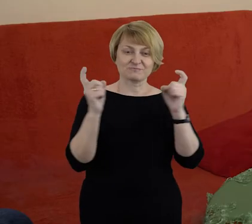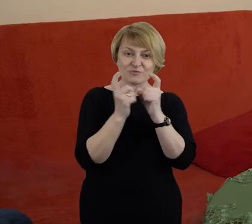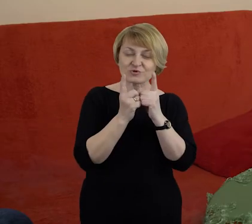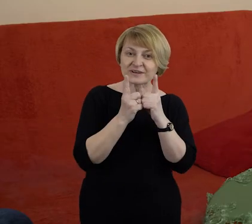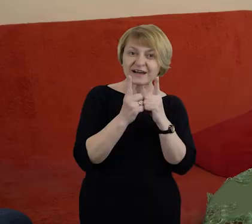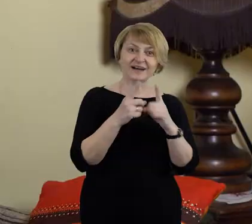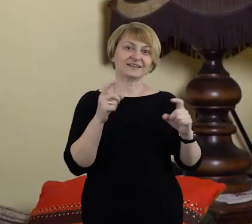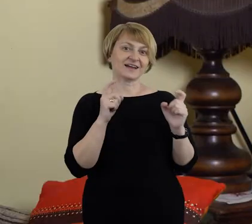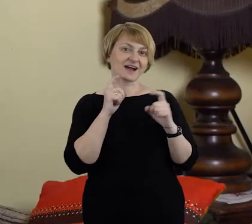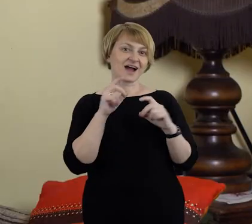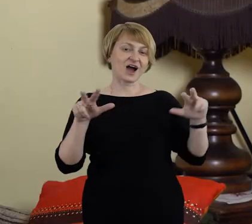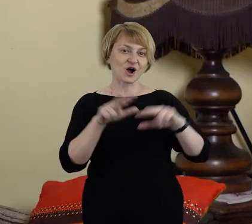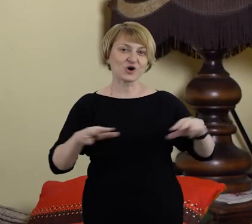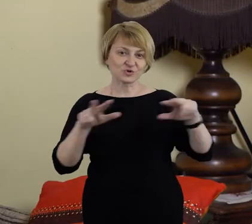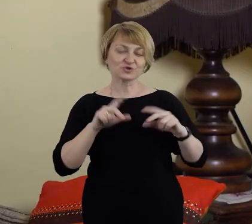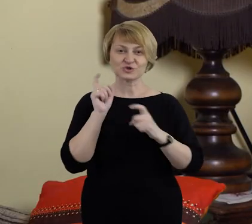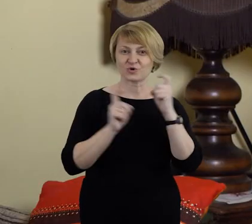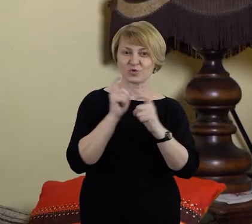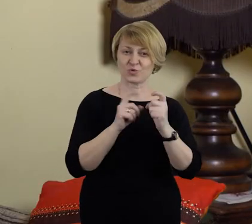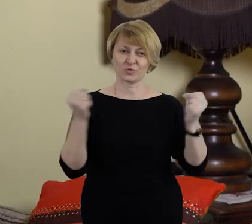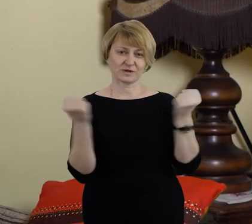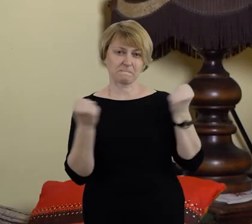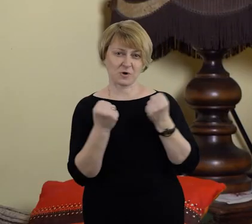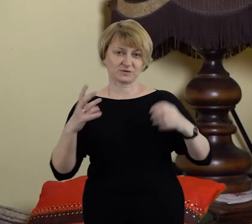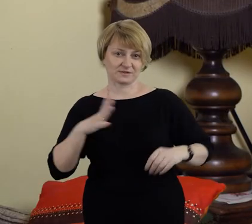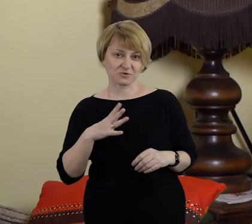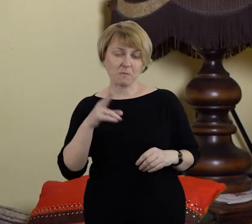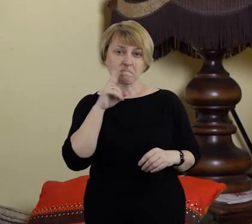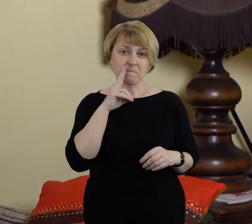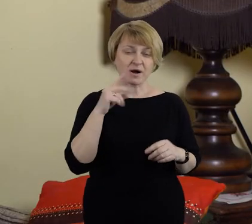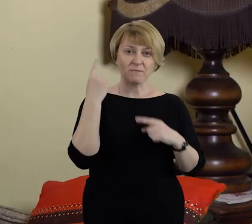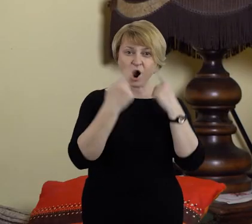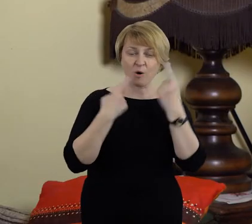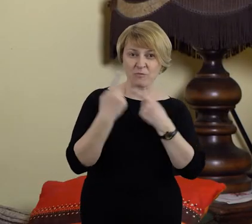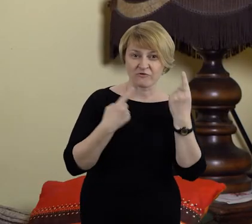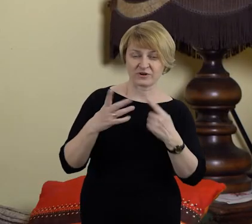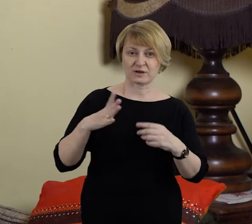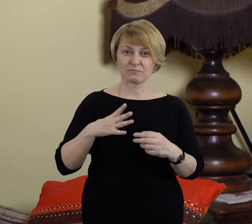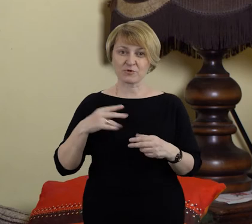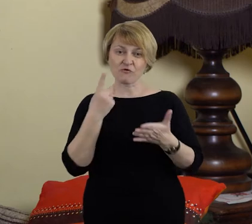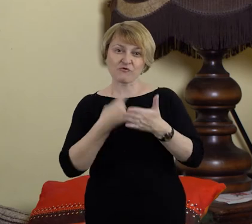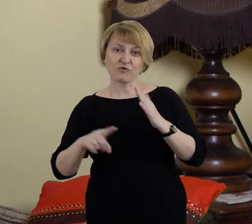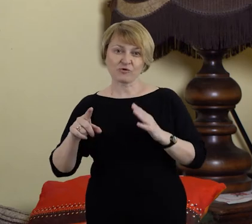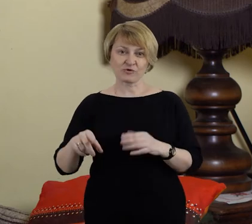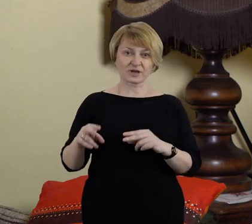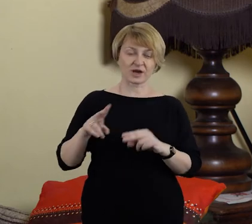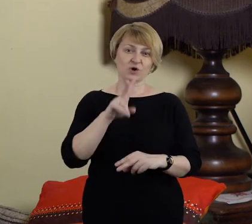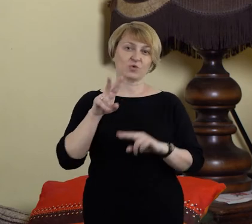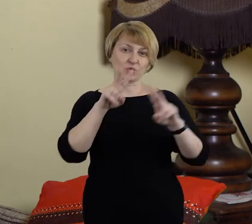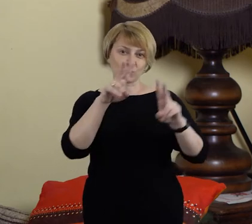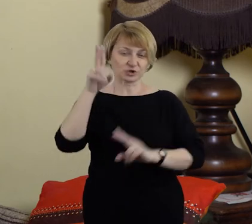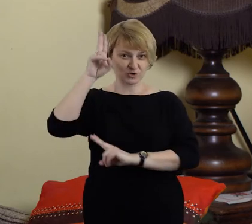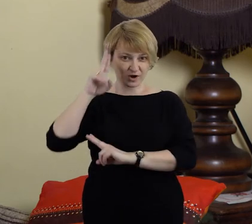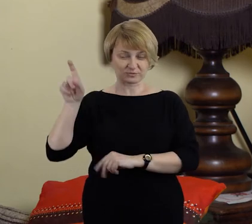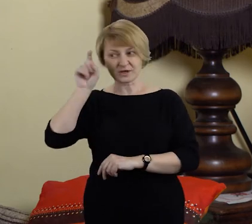mocno kłócili, ale mama opowiadała, że ten wujek, który był w armii niemieckiej, to jak